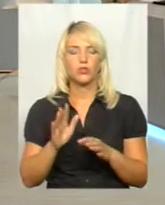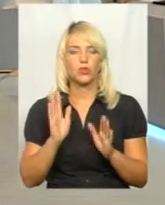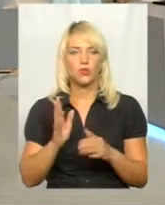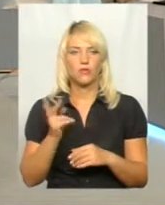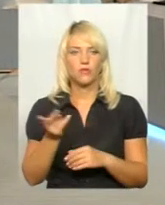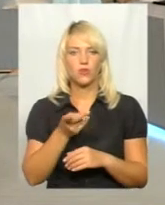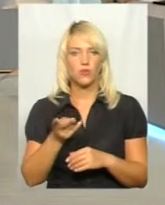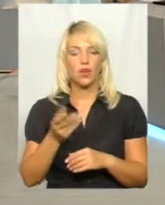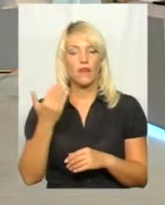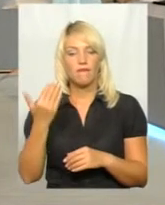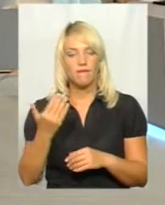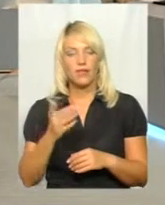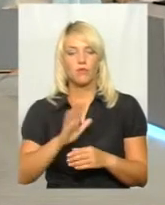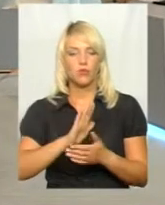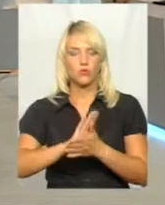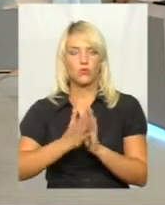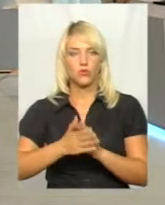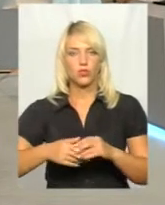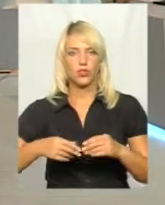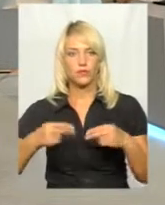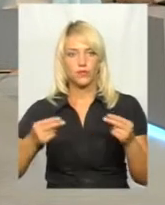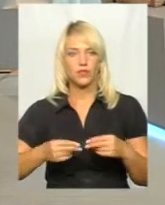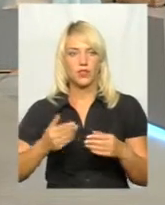Ну, він заключав підряд, він буде…